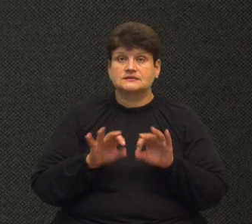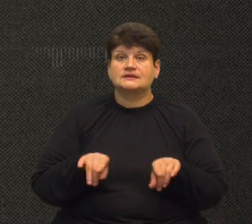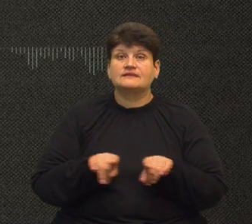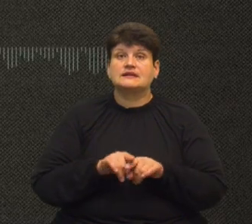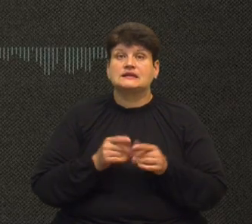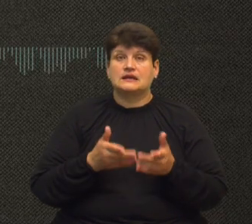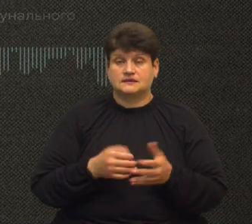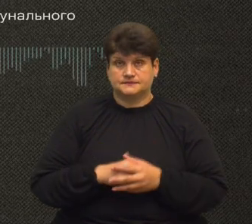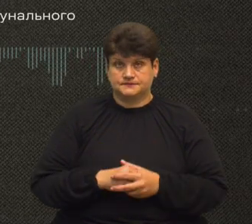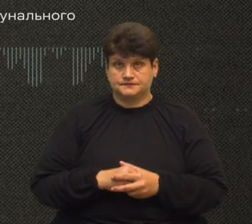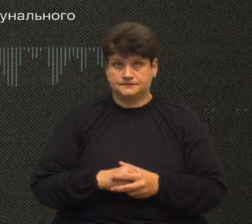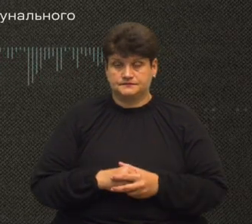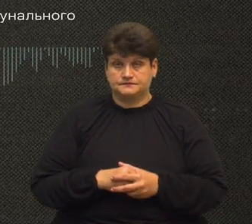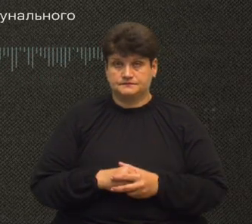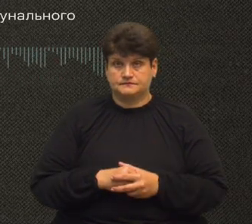так.